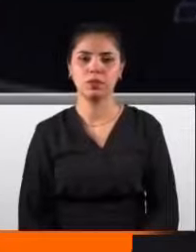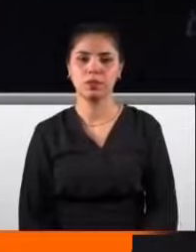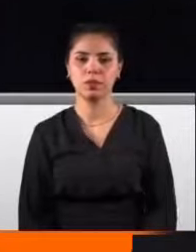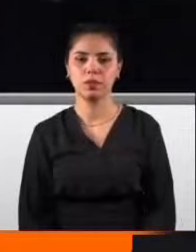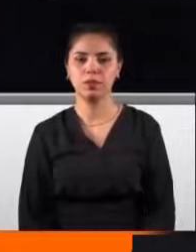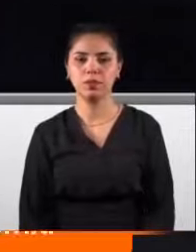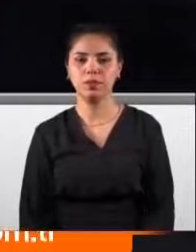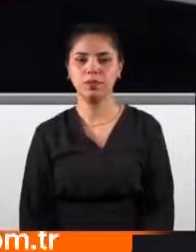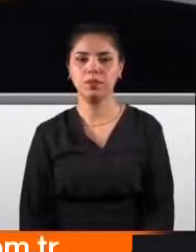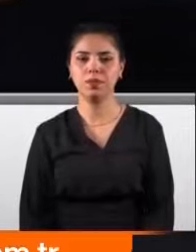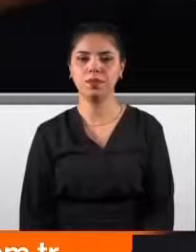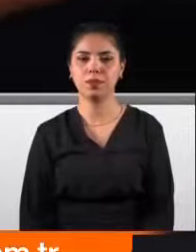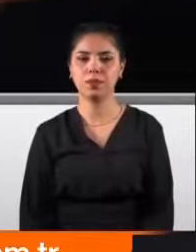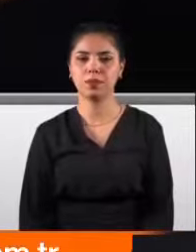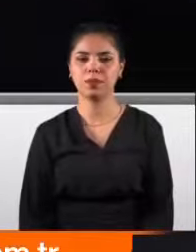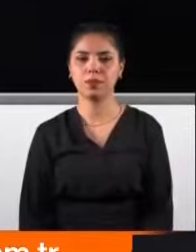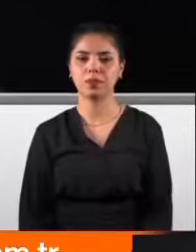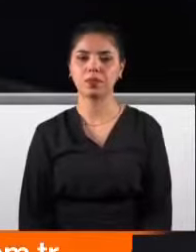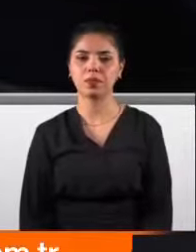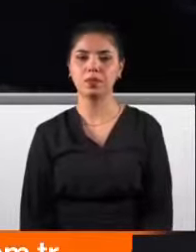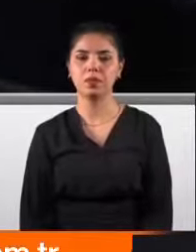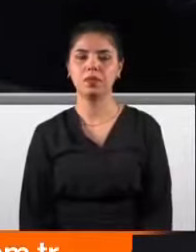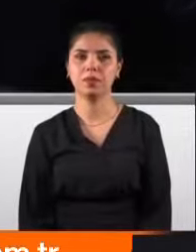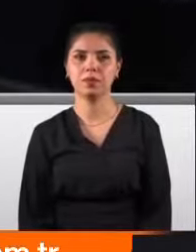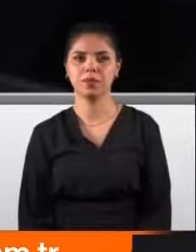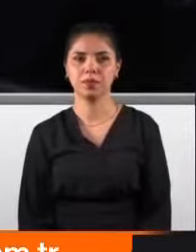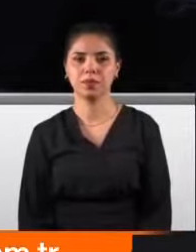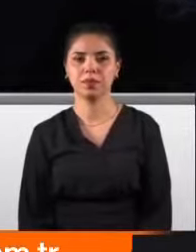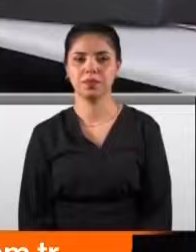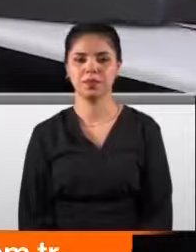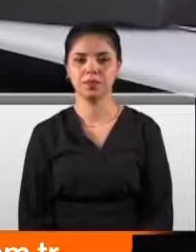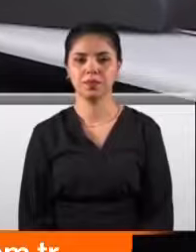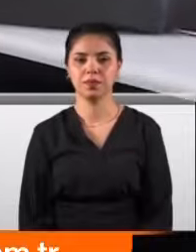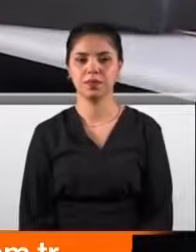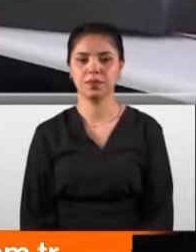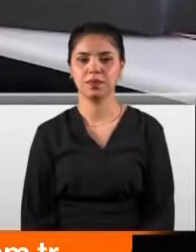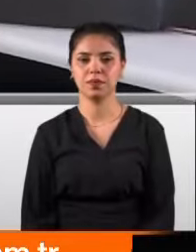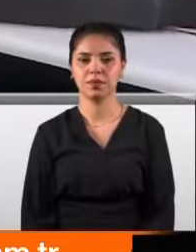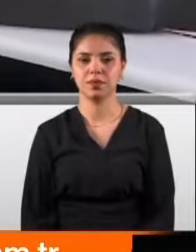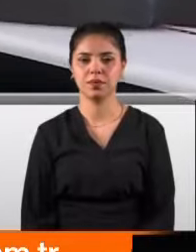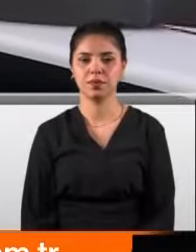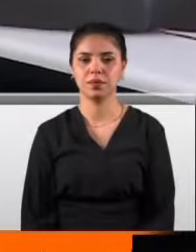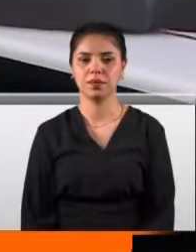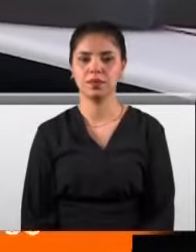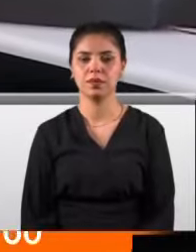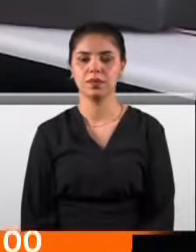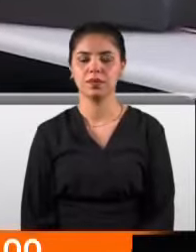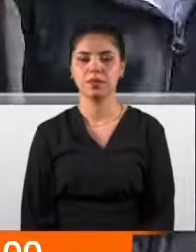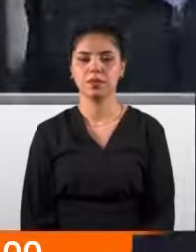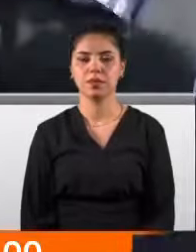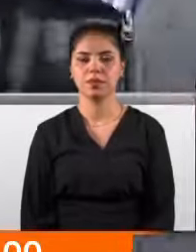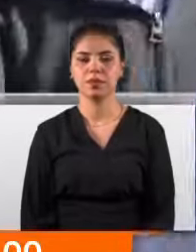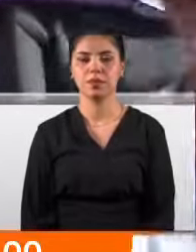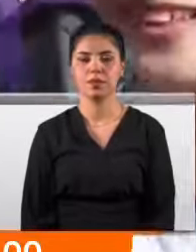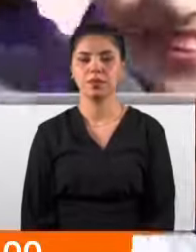kitaplarımızın paralı olması kötü oluyordu. Ücretsiz olunca şimdi daha iyi oldu ekonomik açıdan. Okula da ekstra zaten para ödüyoruz o yüzden hep kitapları güzel olacak.